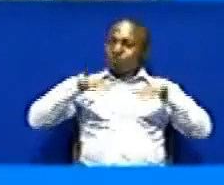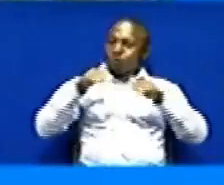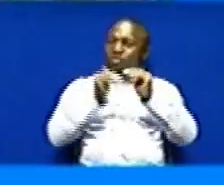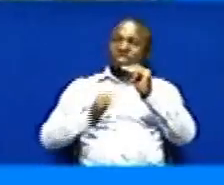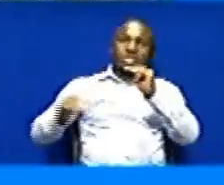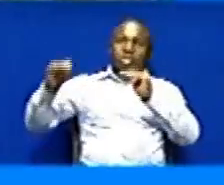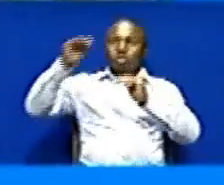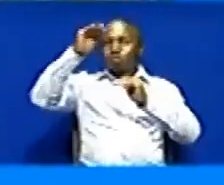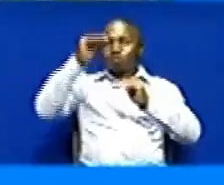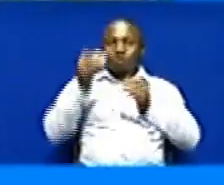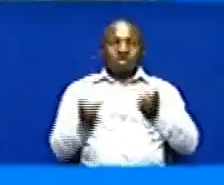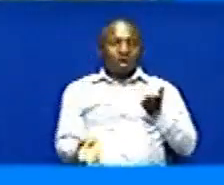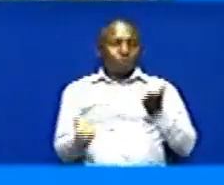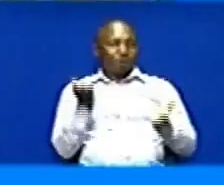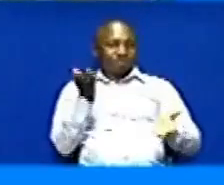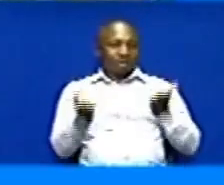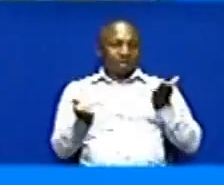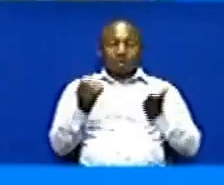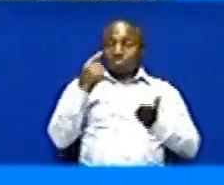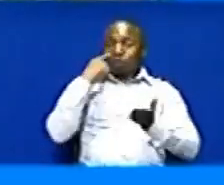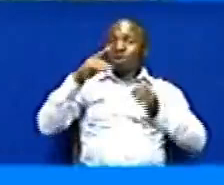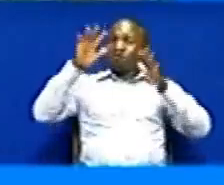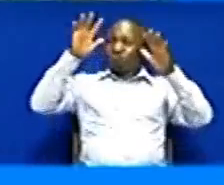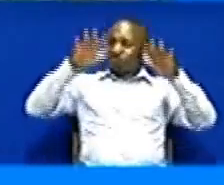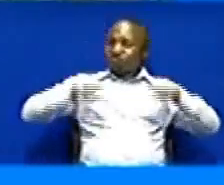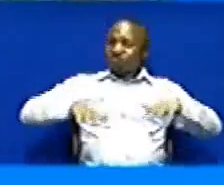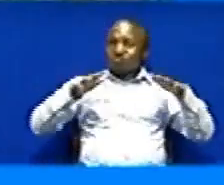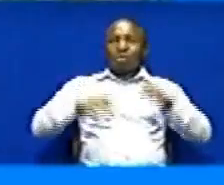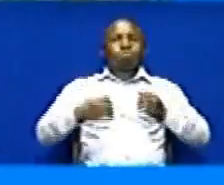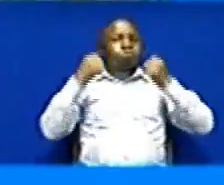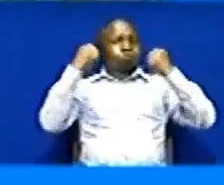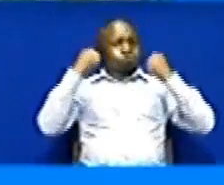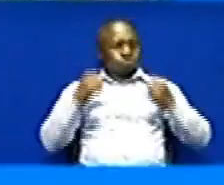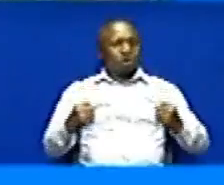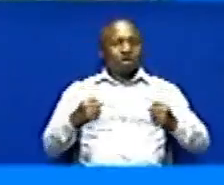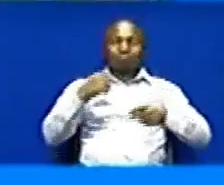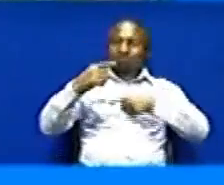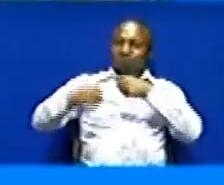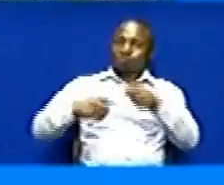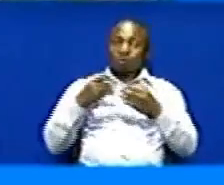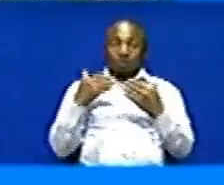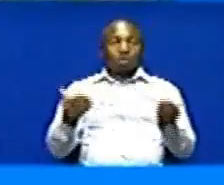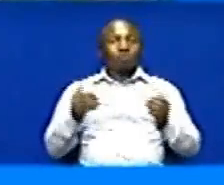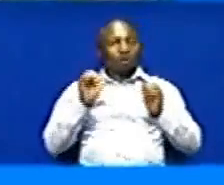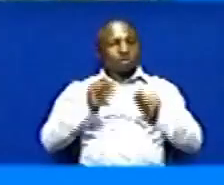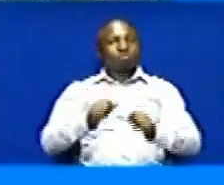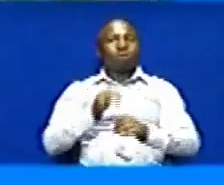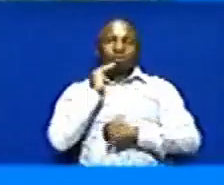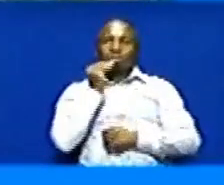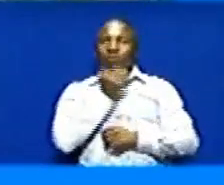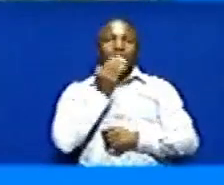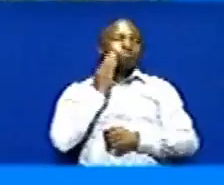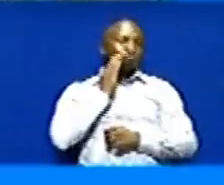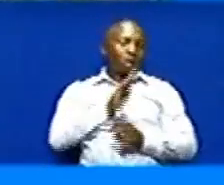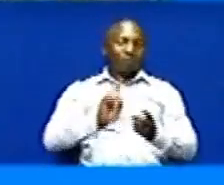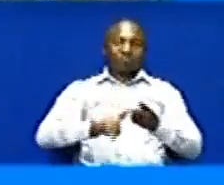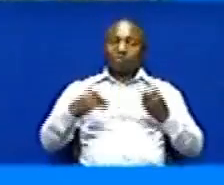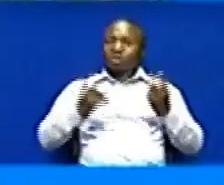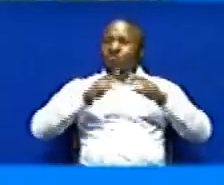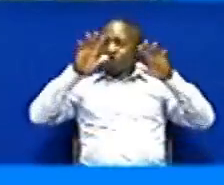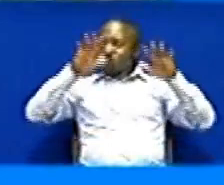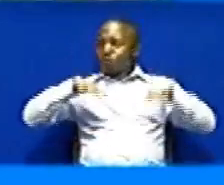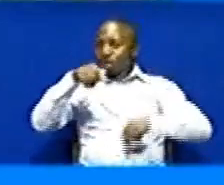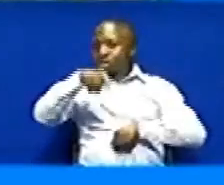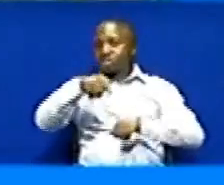watani Na tunaona jinsi ambazo mbuwa zinanyesha kwa kiwako kikugwa sana Kwa hiyo uendelea kuchukua tahazare Pamoje na mbuwa za